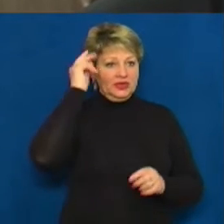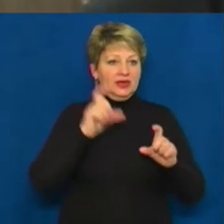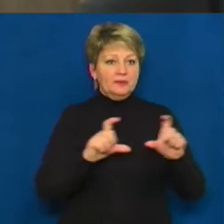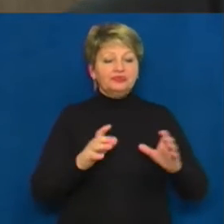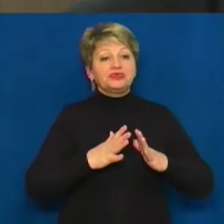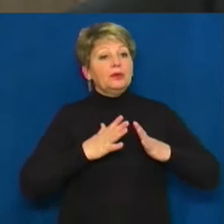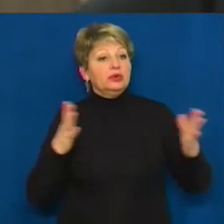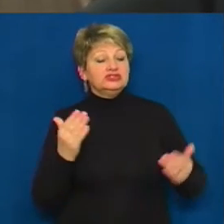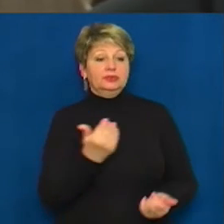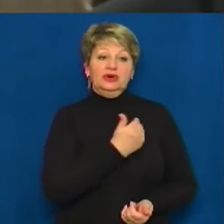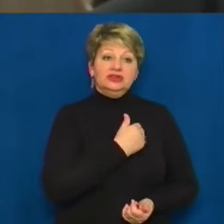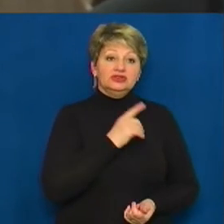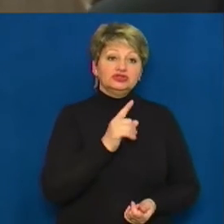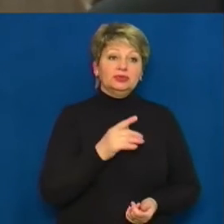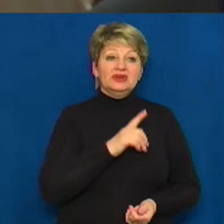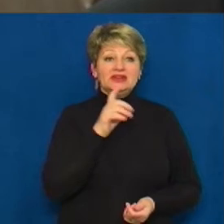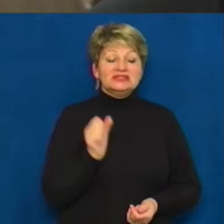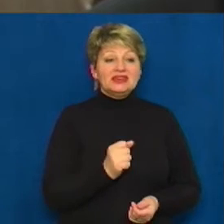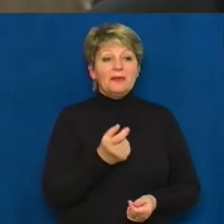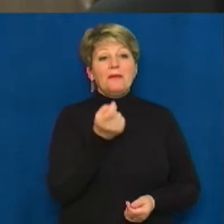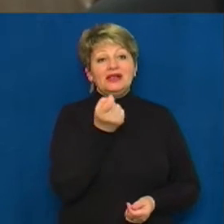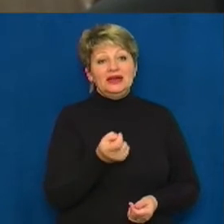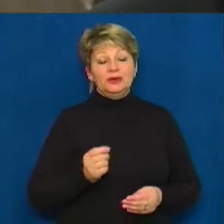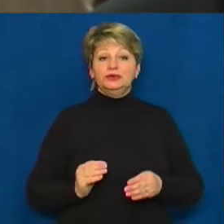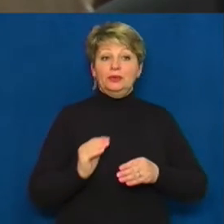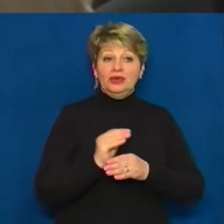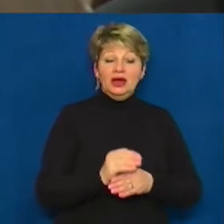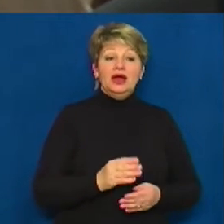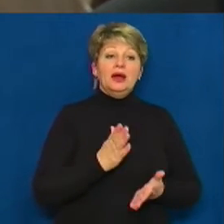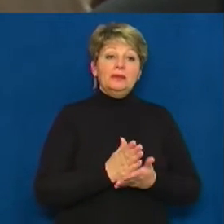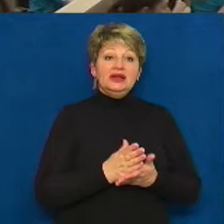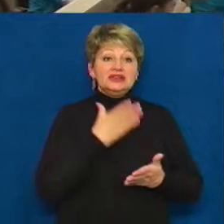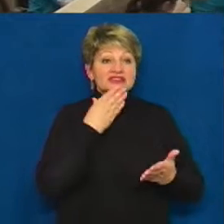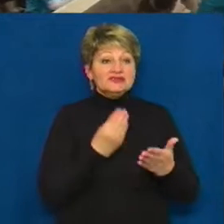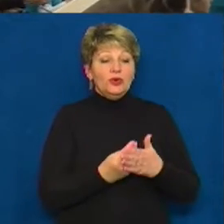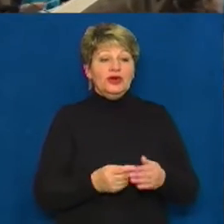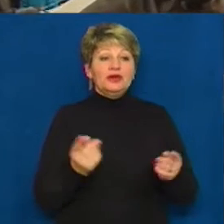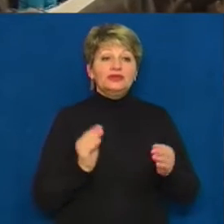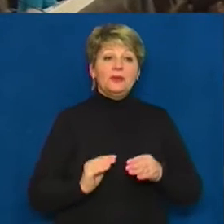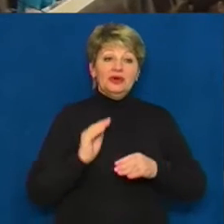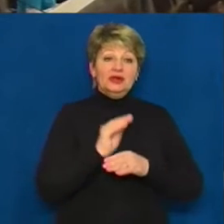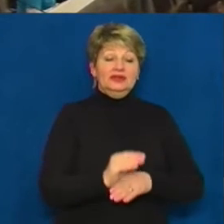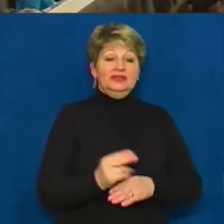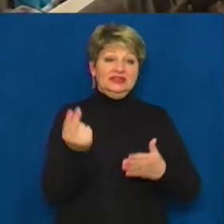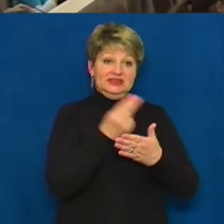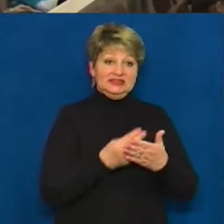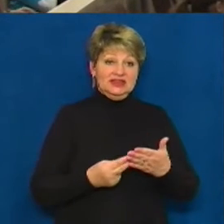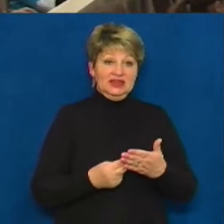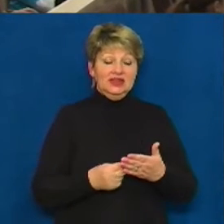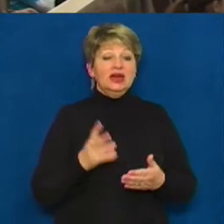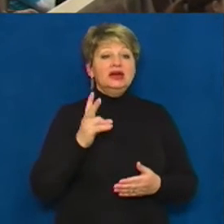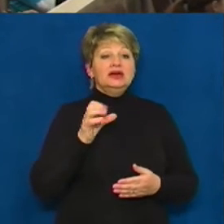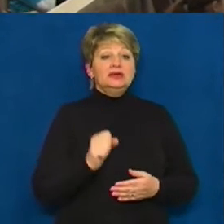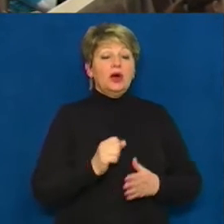хотіли б, щоб навіть за невеличку додаткову плату, вони хотіли б мати свій власний дизайн для картки. На засіданні учнівської асамблеї